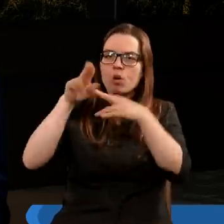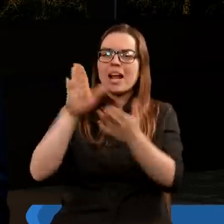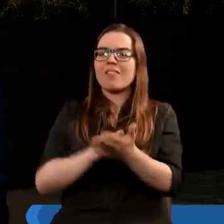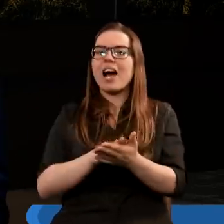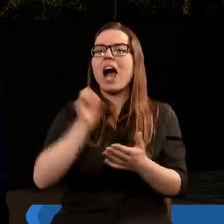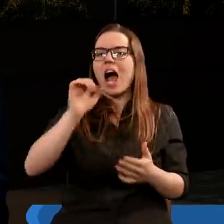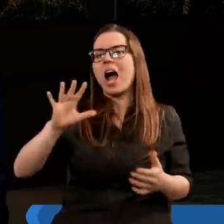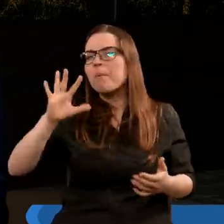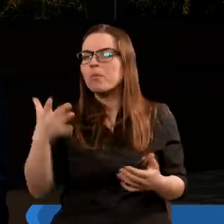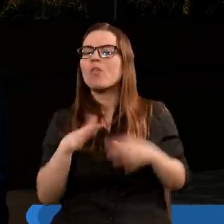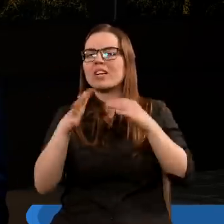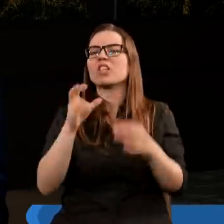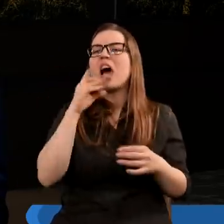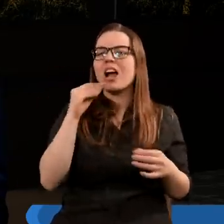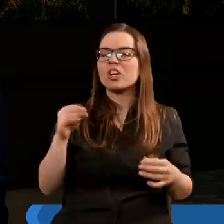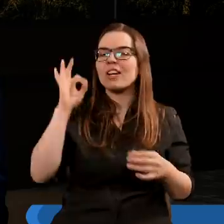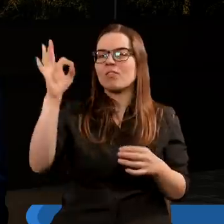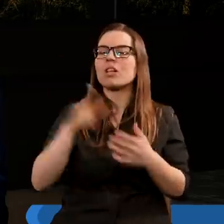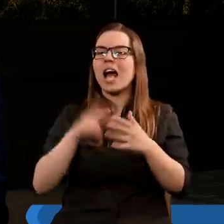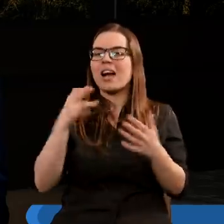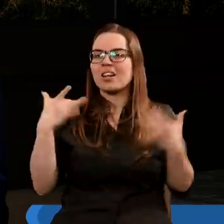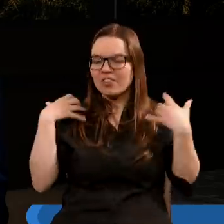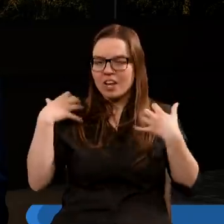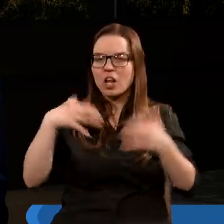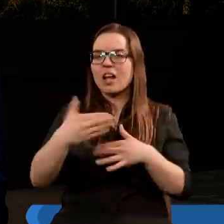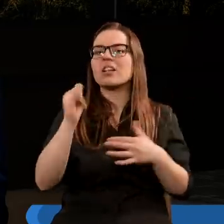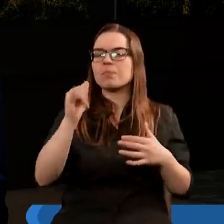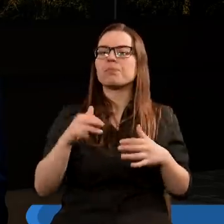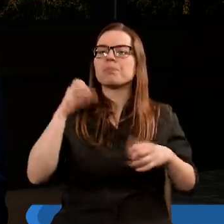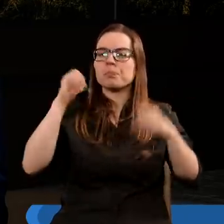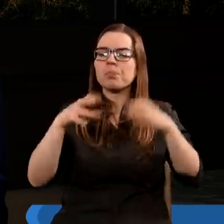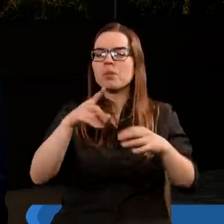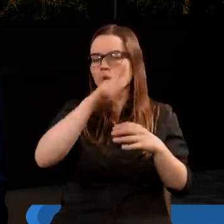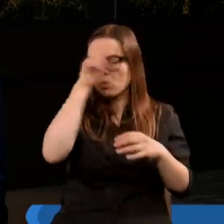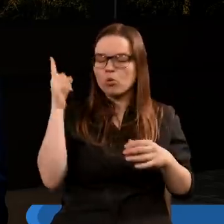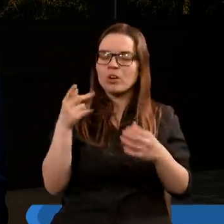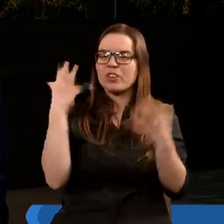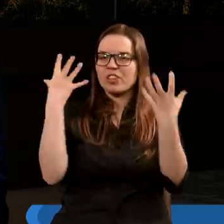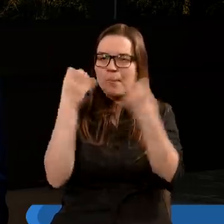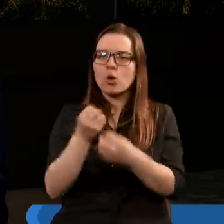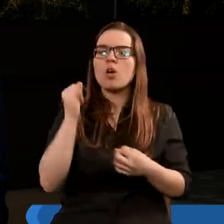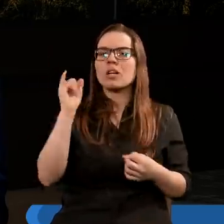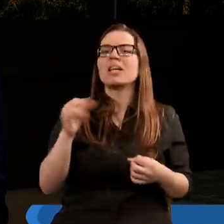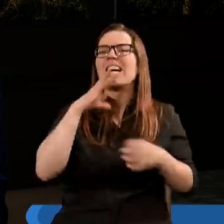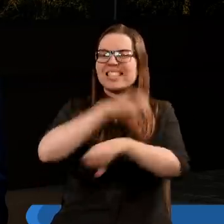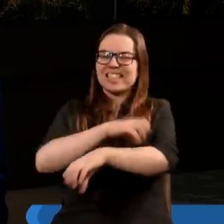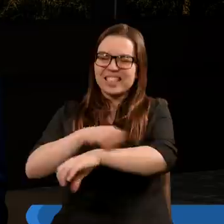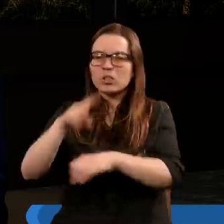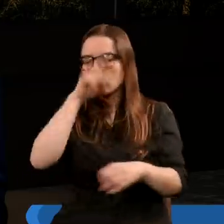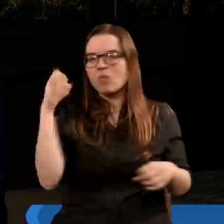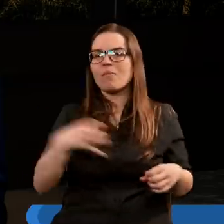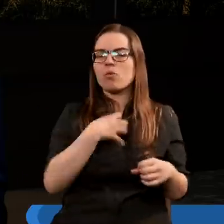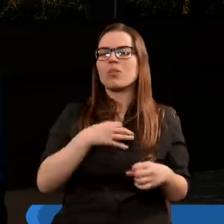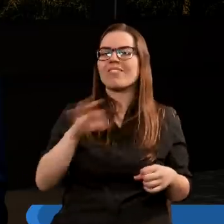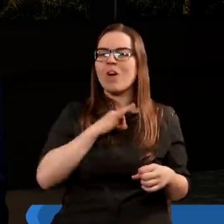A piąty wylał czaszę swoją na tron zwierzęcia i pogrążyło się królestwo Jego w ciemnościach i gryźli ludzie z bólu